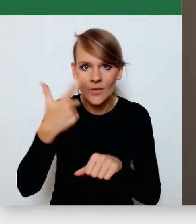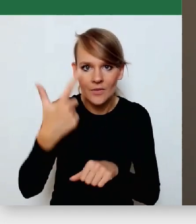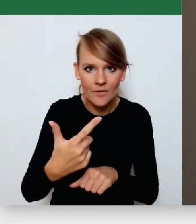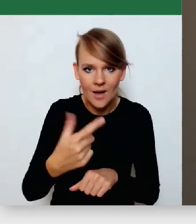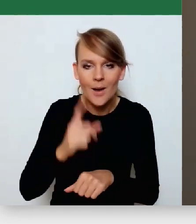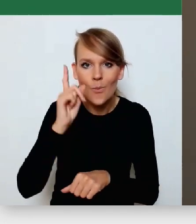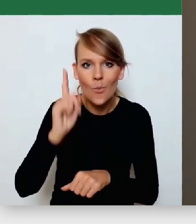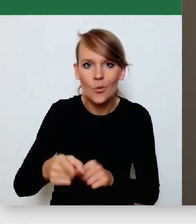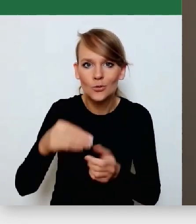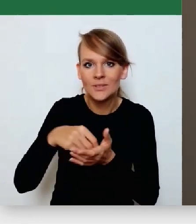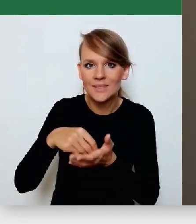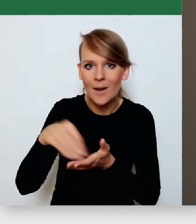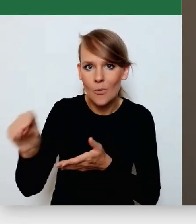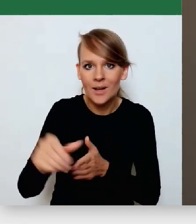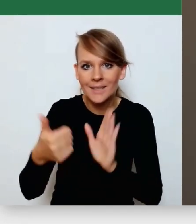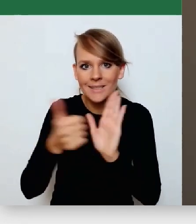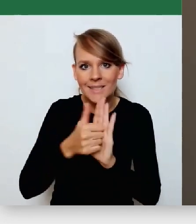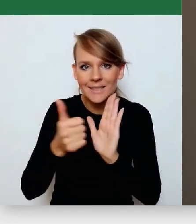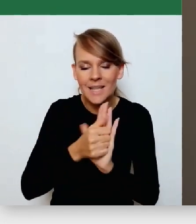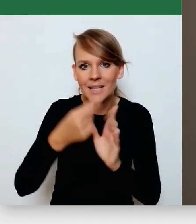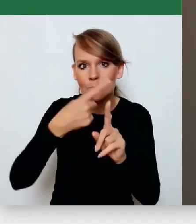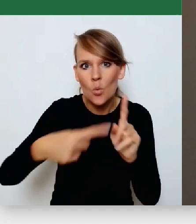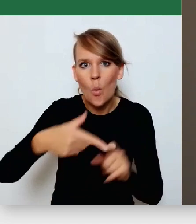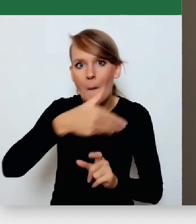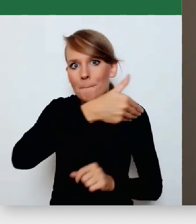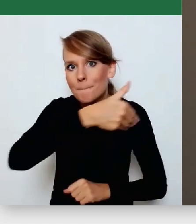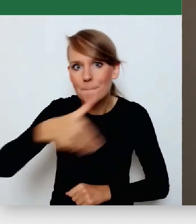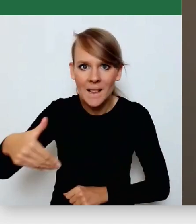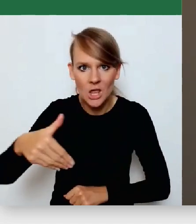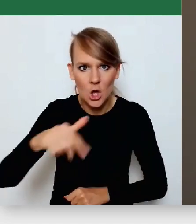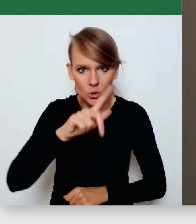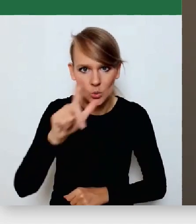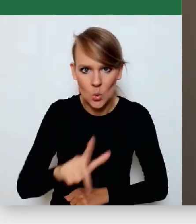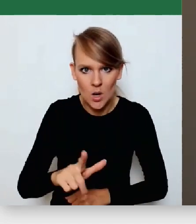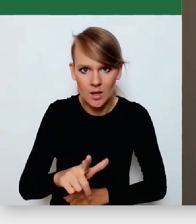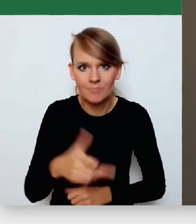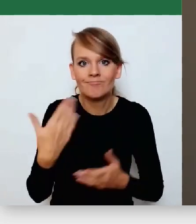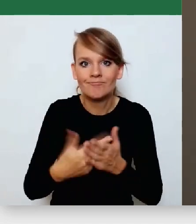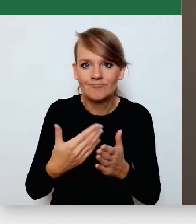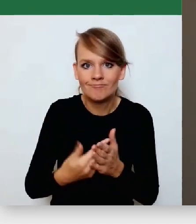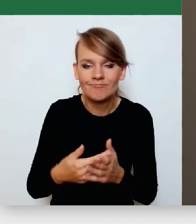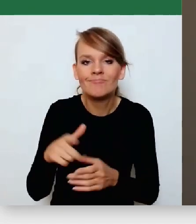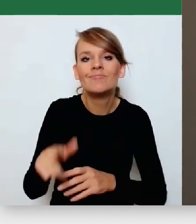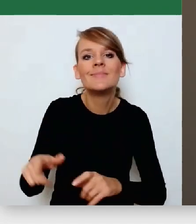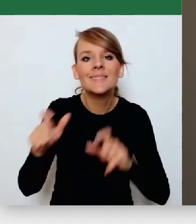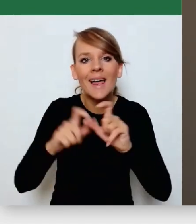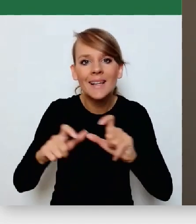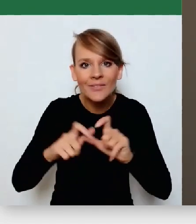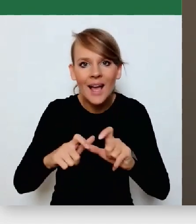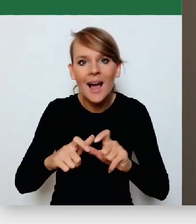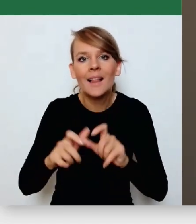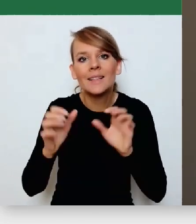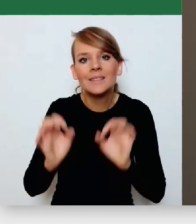zapłacić 16,5 miliona złotych. Dlatego, że certyfikaty są dzisiaj elementem spekulacji